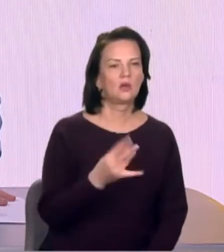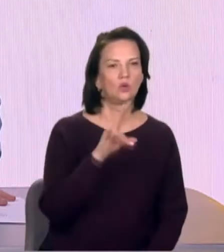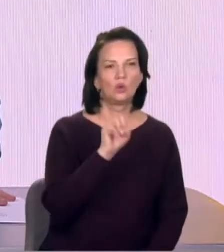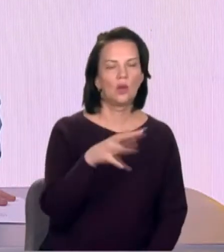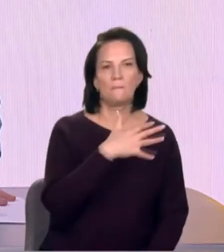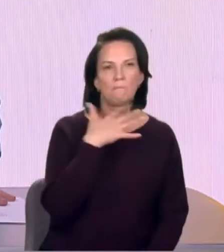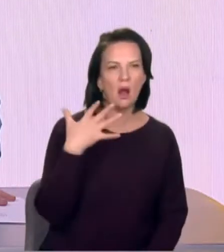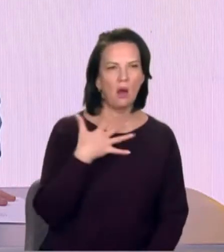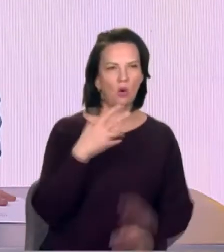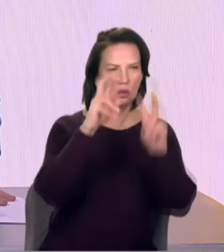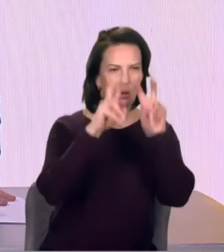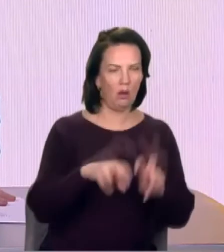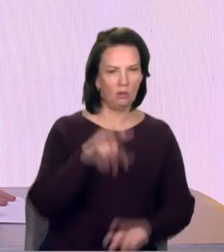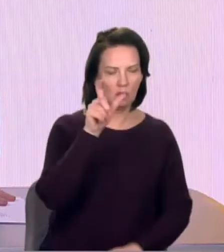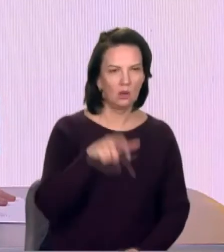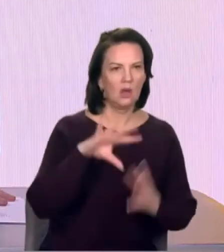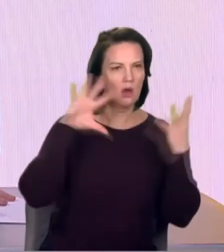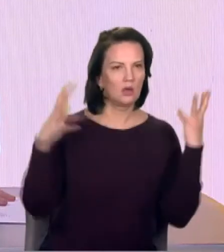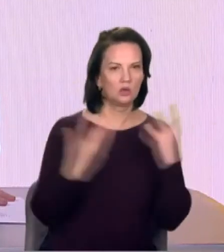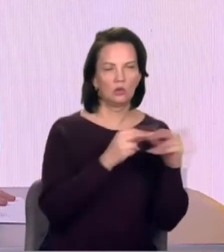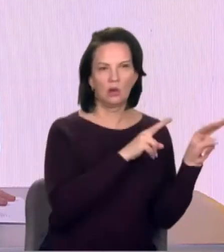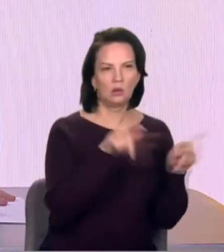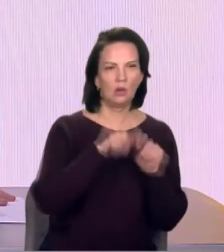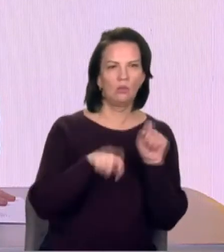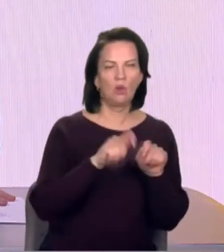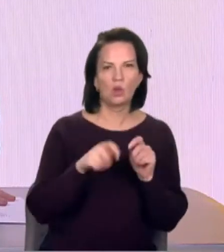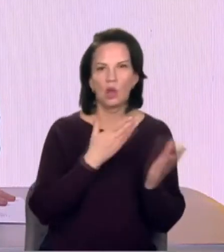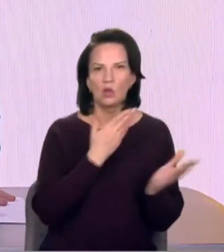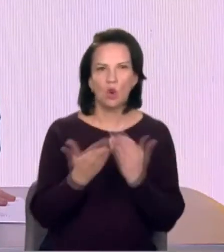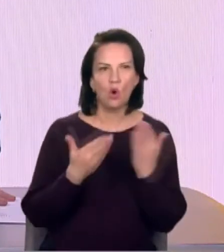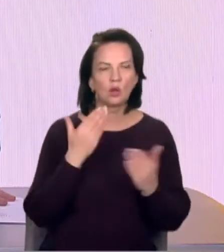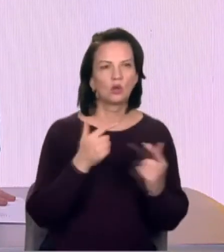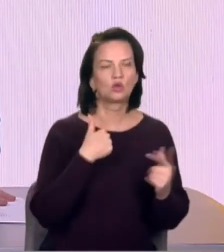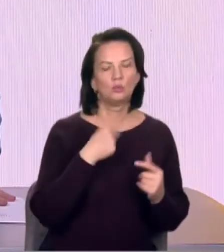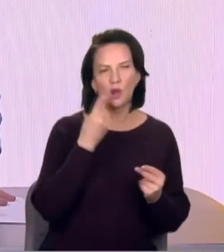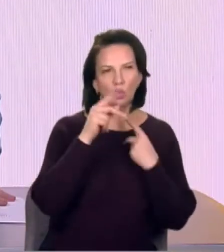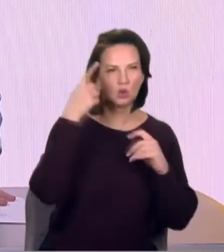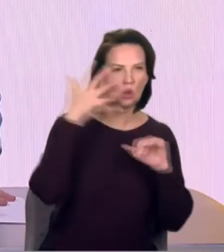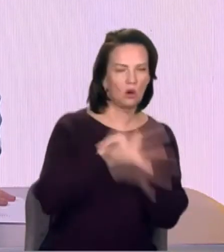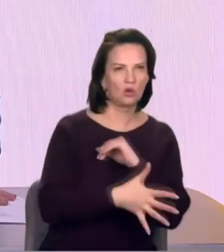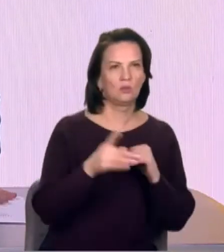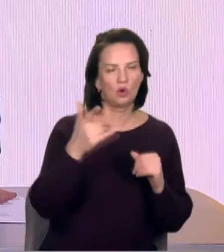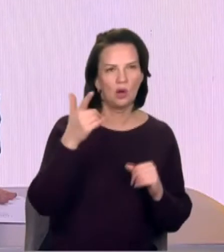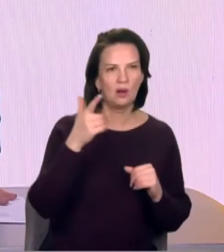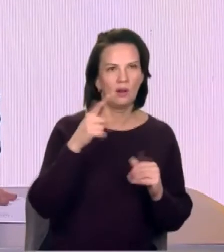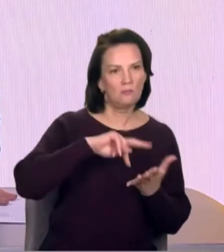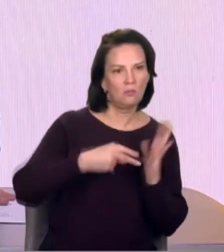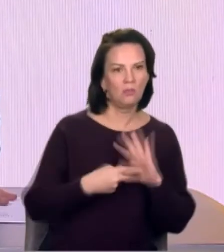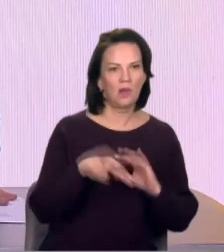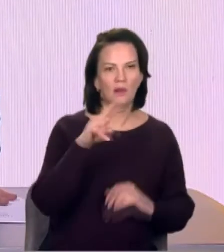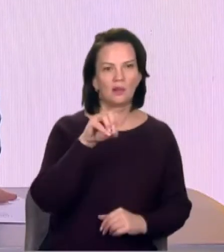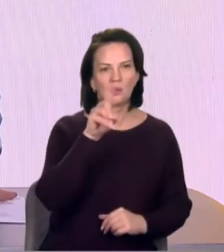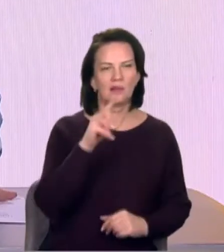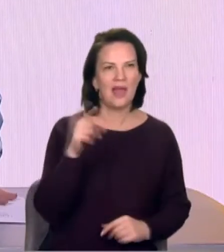моніторингу для того, щоб ми краще зрозуміли тактику дезінформаторів і, відповідно, могли краще протидіяти на